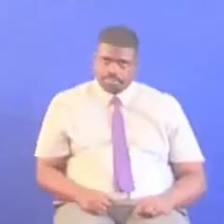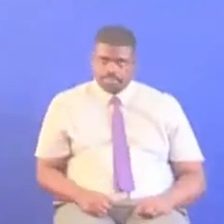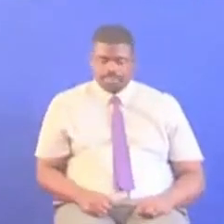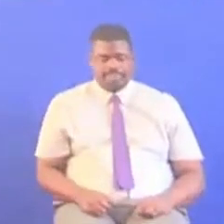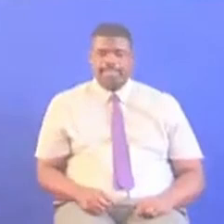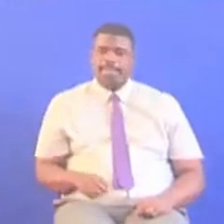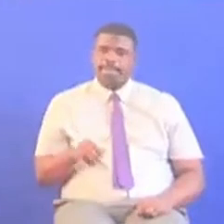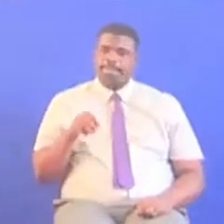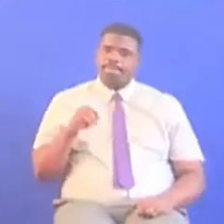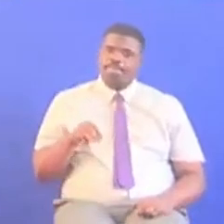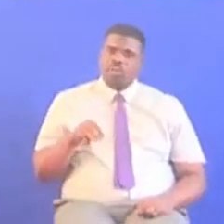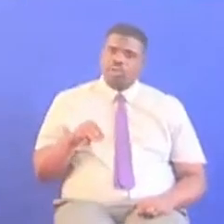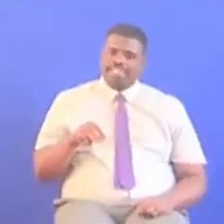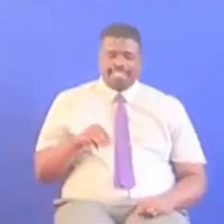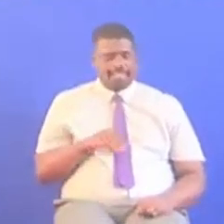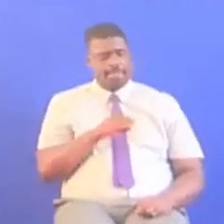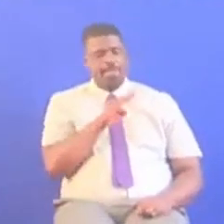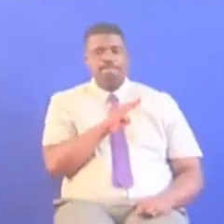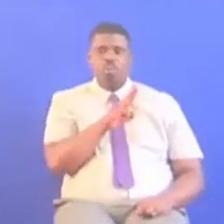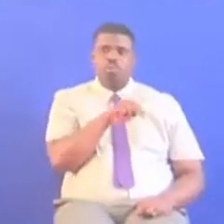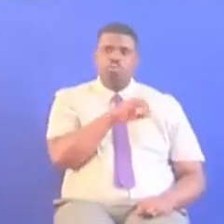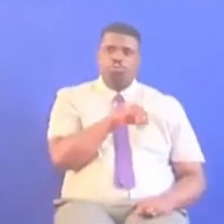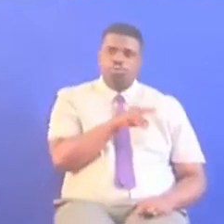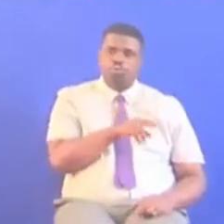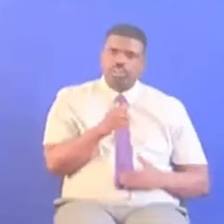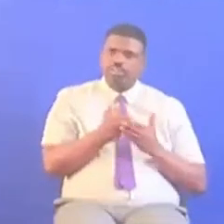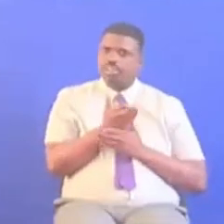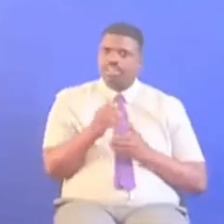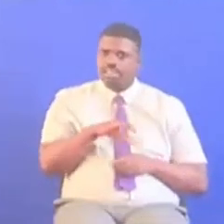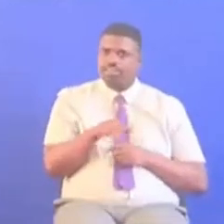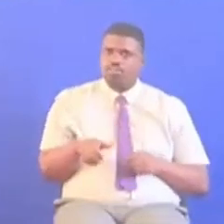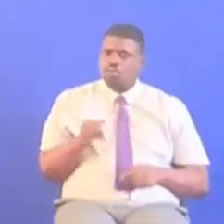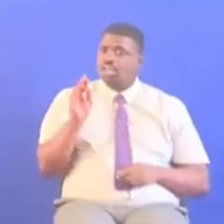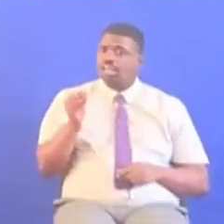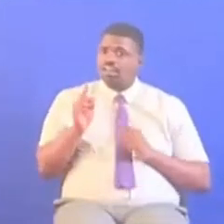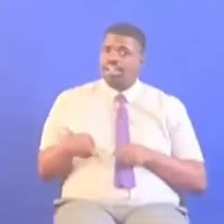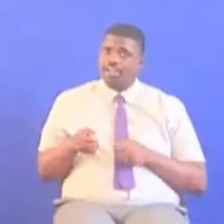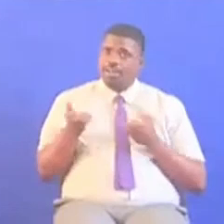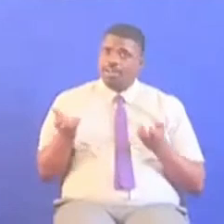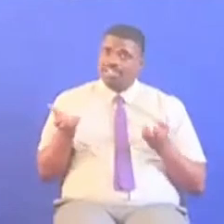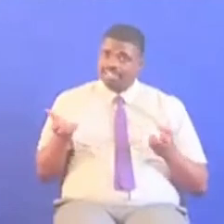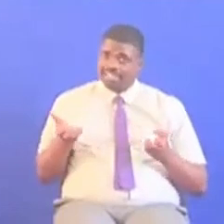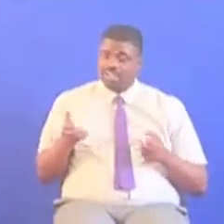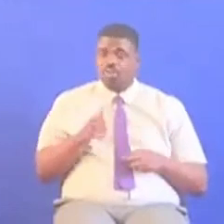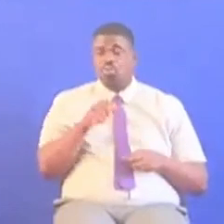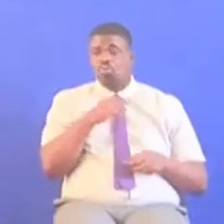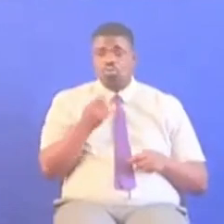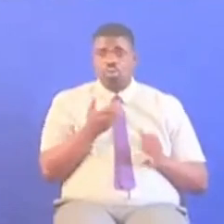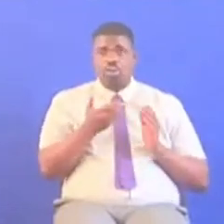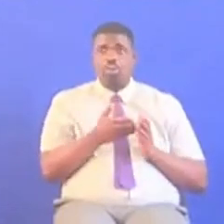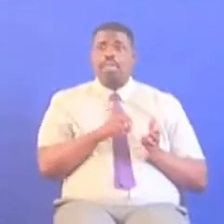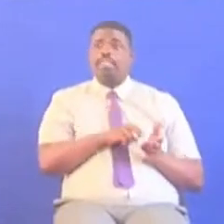Mikocheni Bunju Na maeneo mengine ya jimbo la kawe Nina wa machinga wakutosha Ninaomba